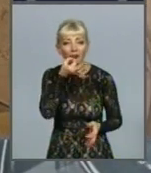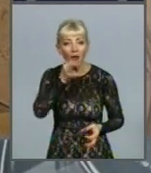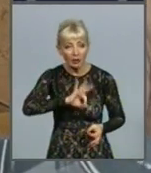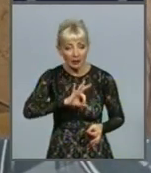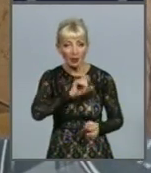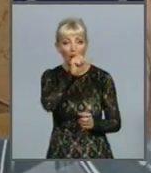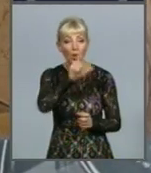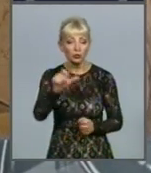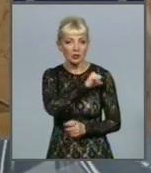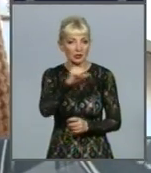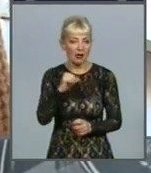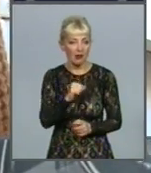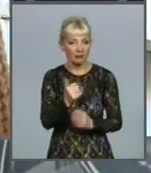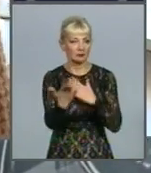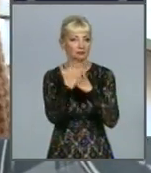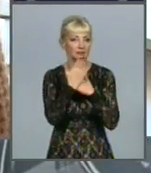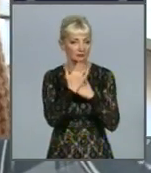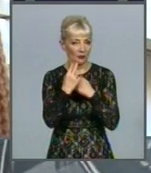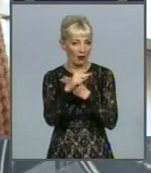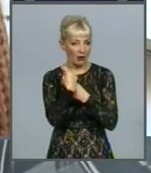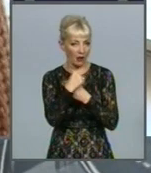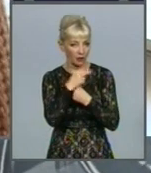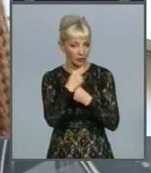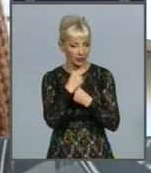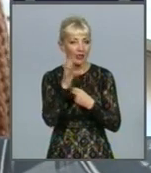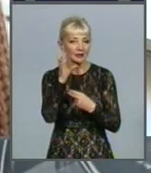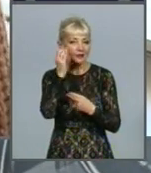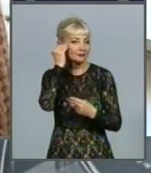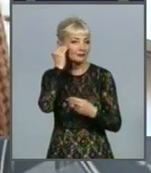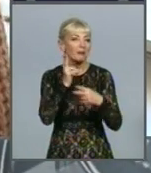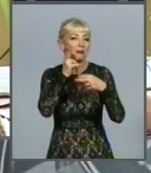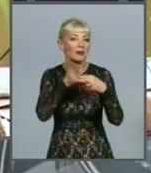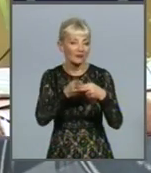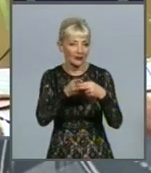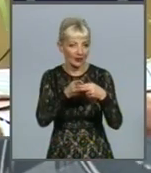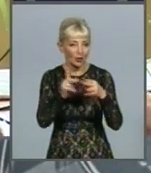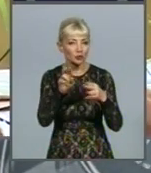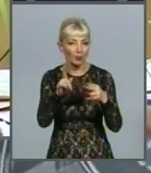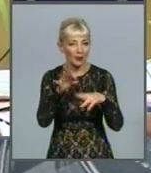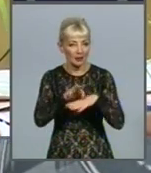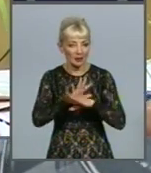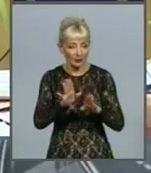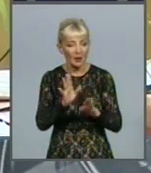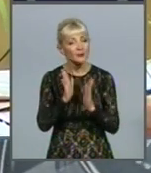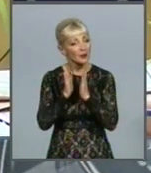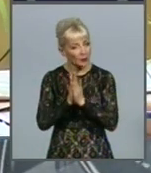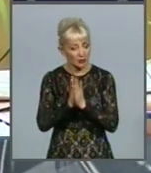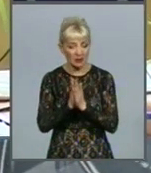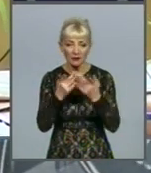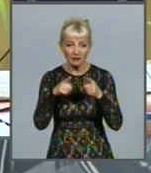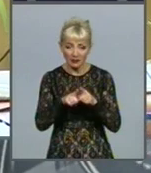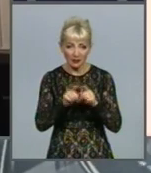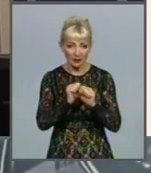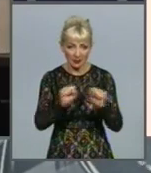призначають собі самі. Інколи навіть з профілактичною мотою. Тож, фахівці застерігають від такого необачливого лікування, бо це,